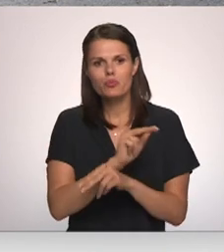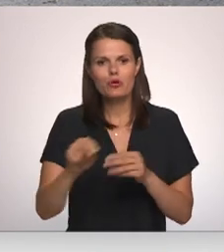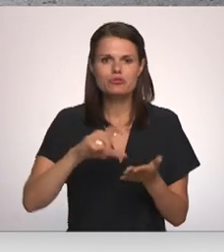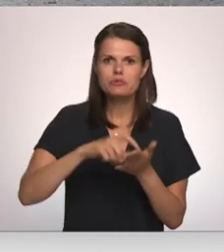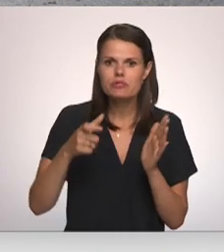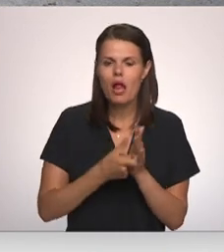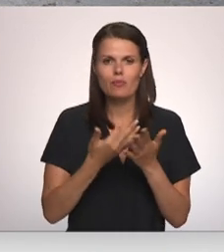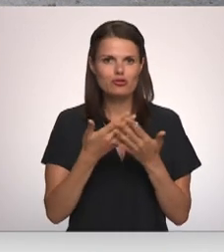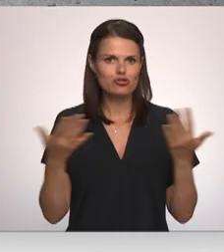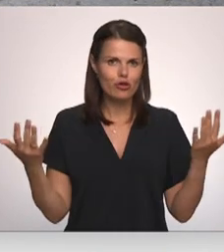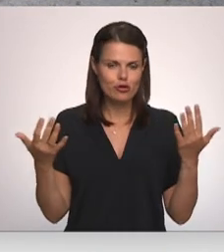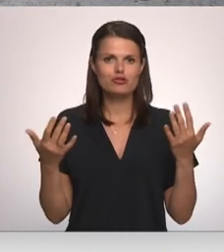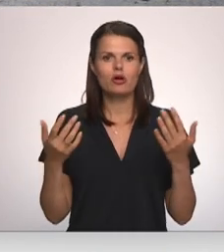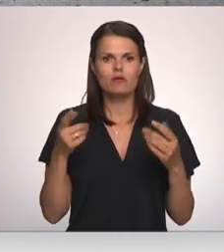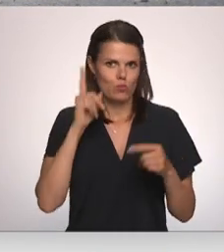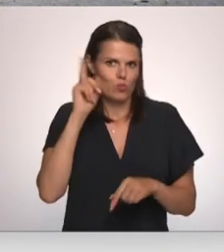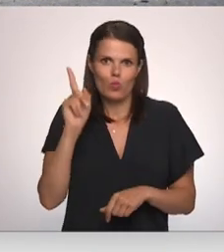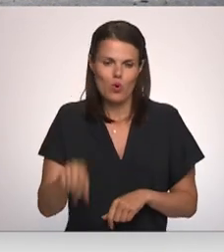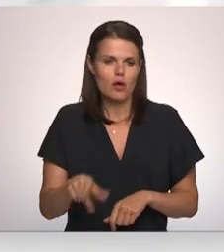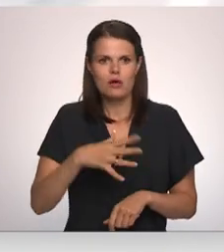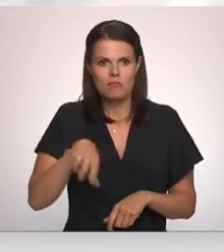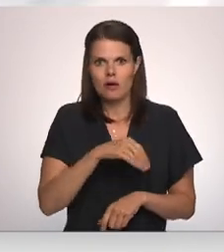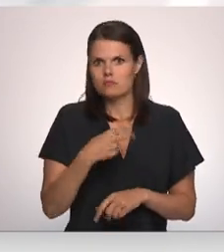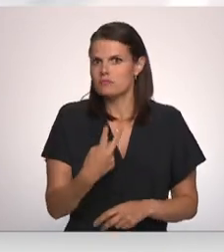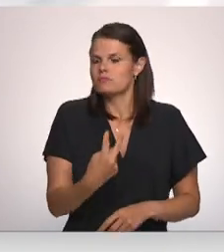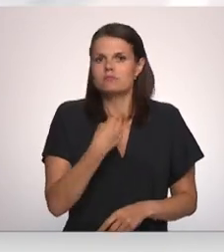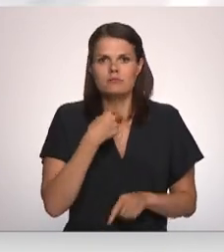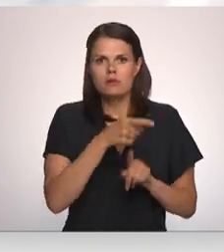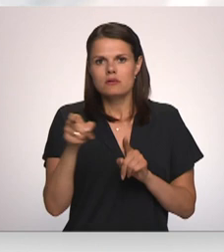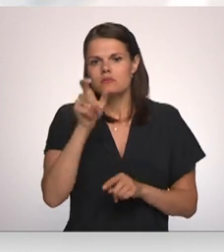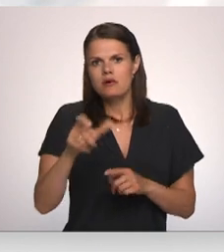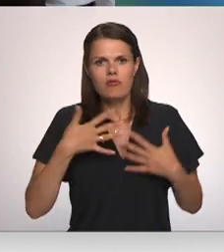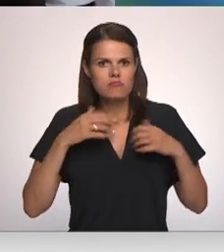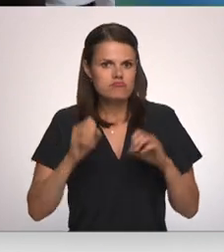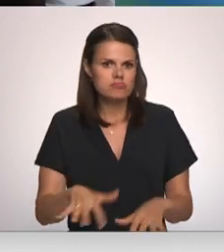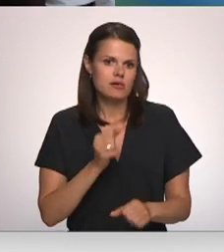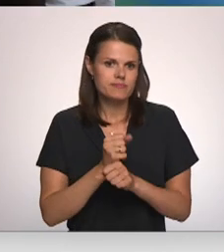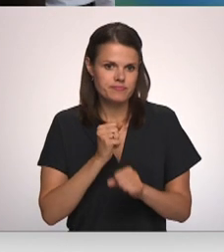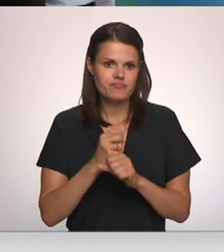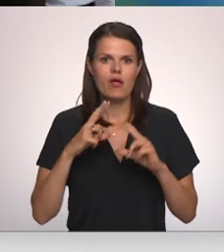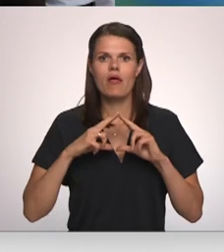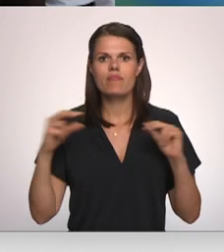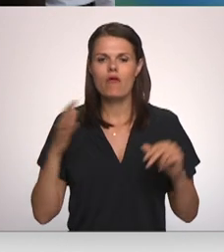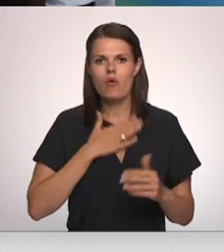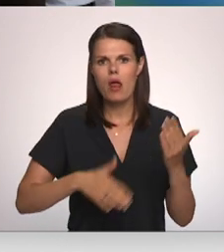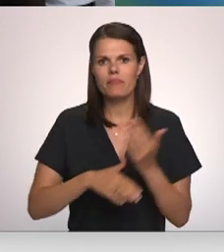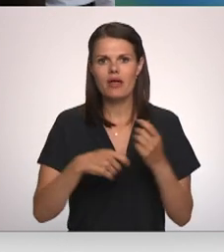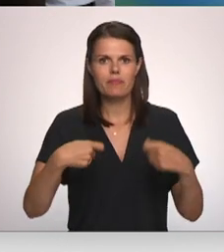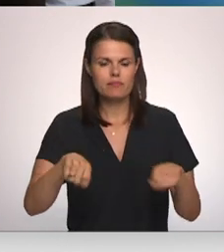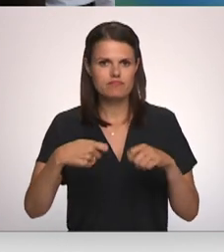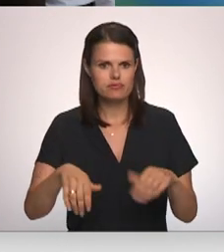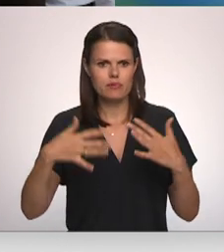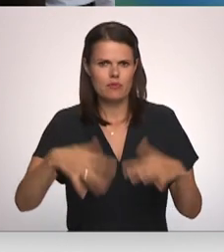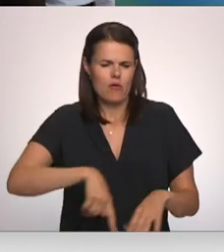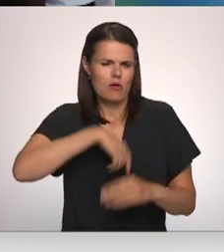tevpas dažādas, ir viennozīmīgi tikai apbrīnis pa tiem cilvēkiem, kas to dara šeit. NATO labdarības tirdziņš noteikti jau vairāk uz